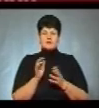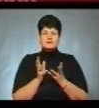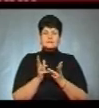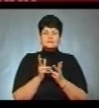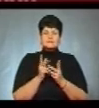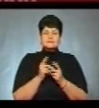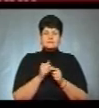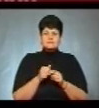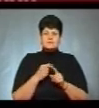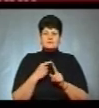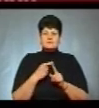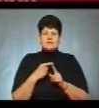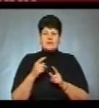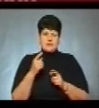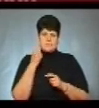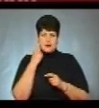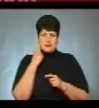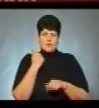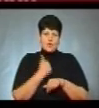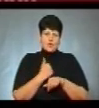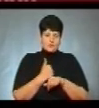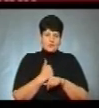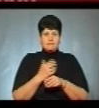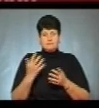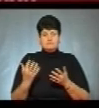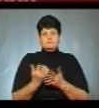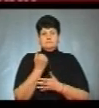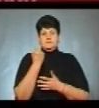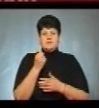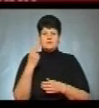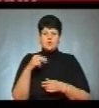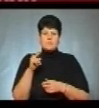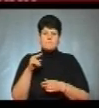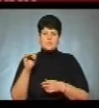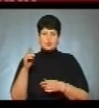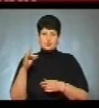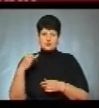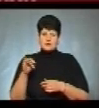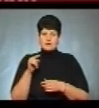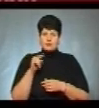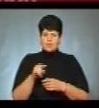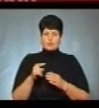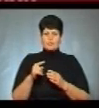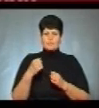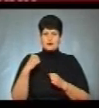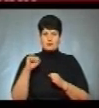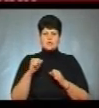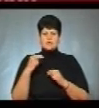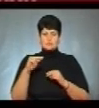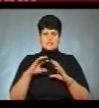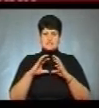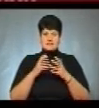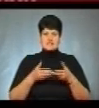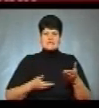кількості балів головним претендентом став Дмитро Підручний, бо його досягнення перемоги на чемпіонаті світу з